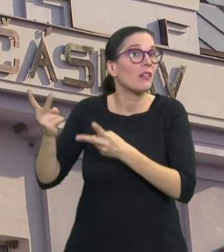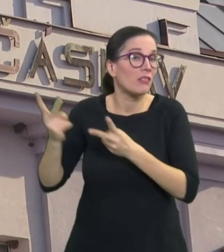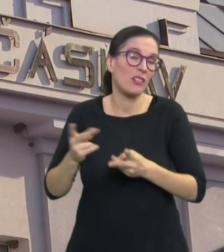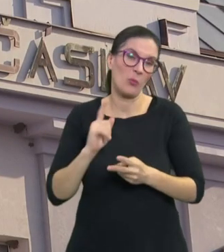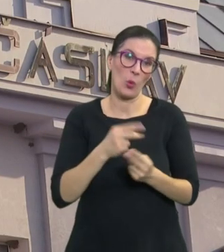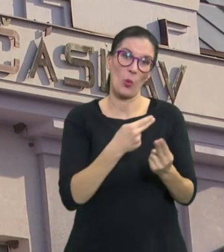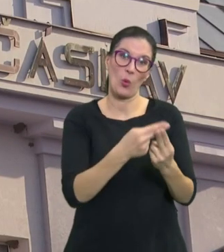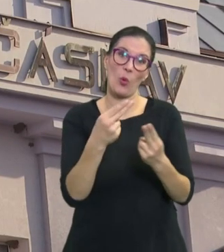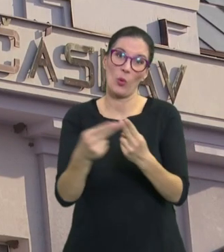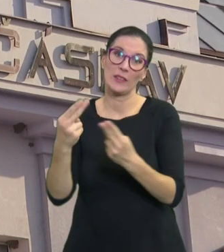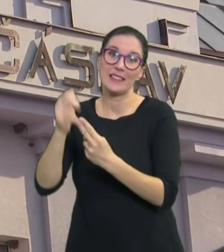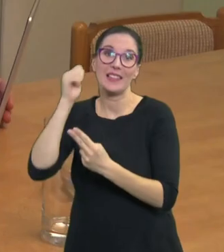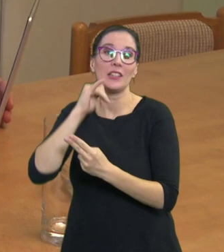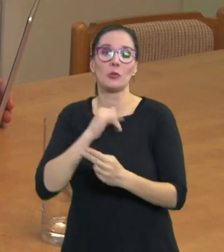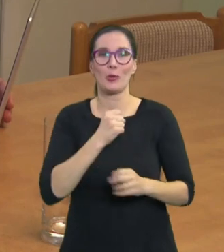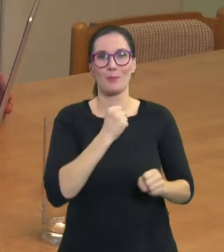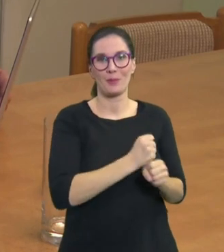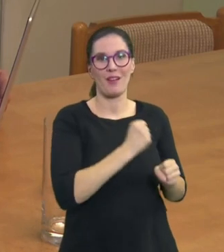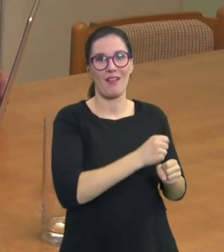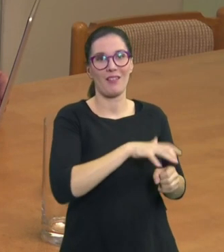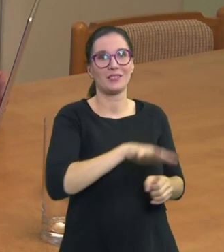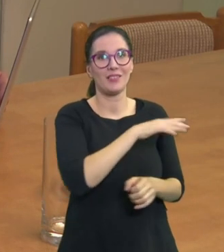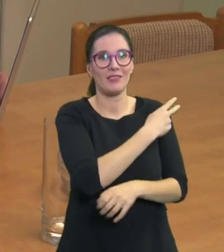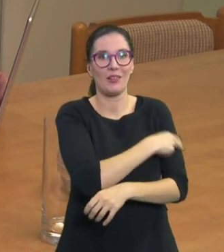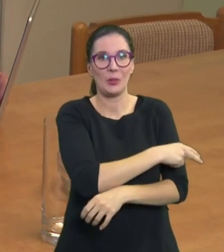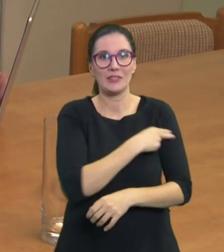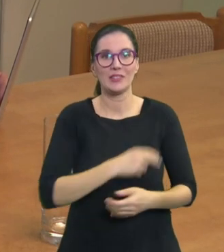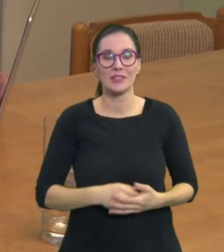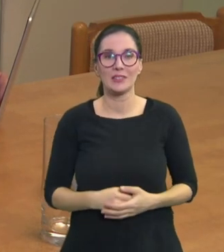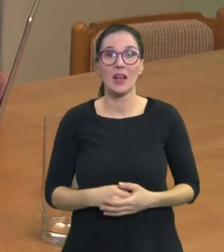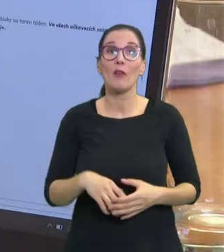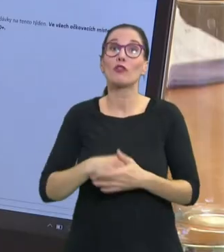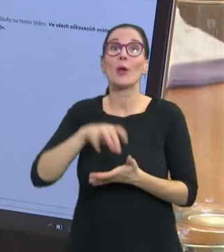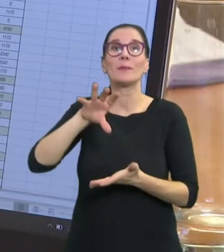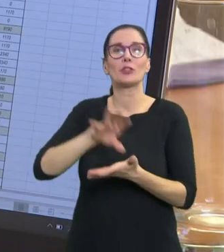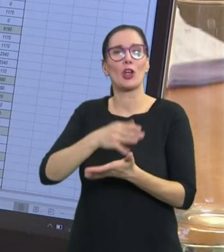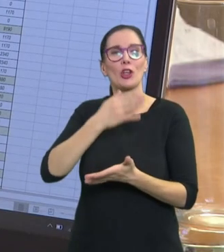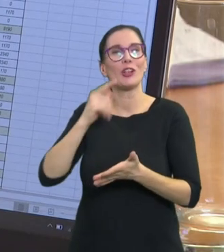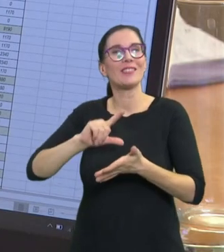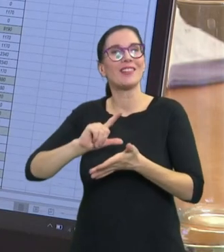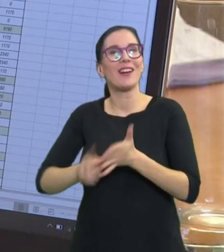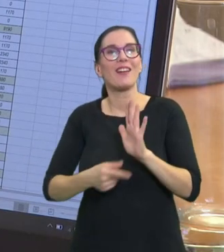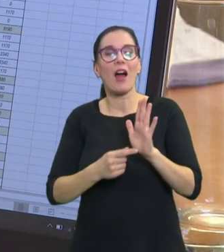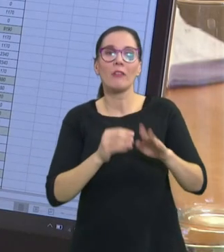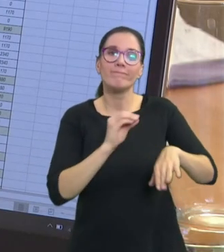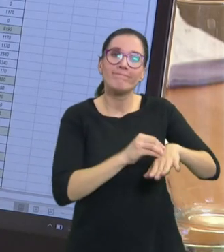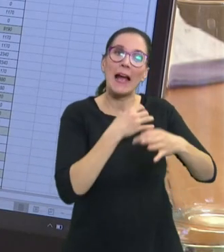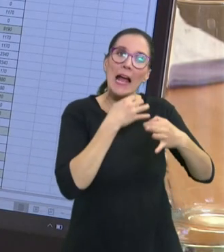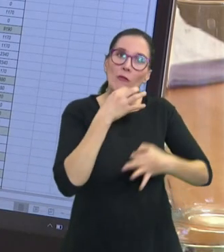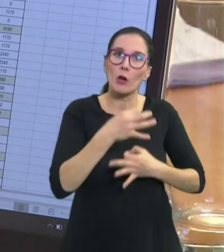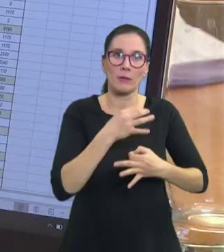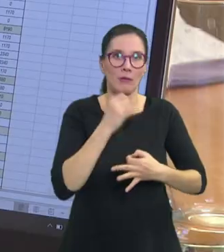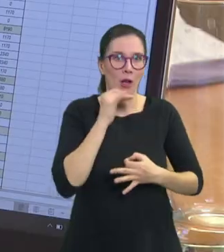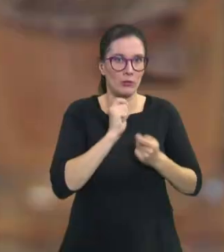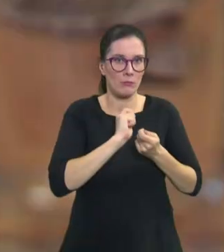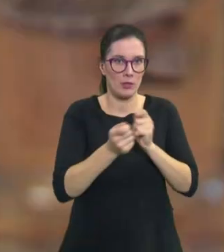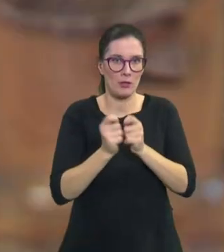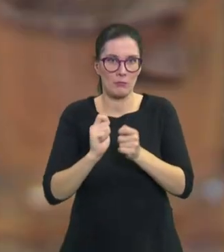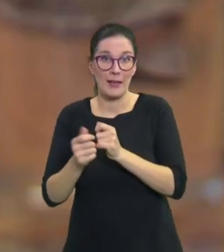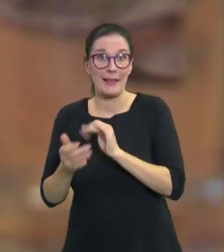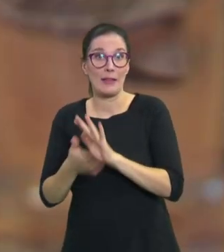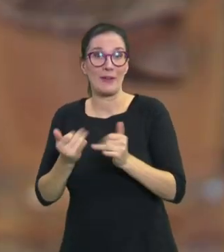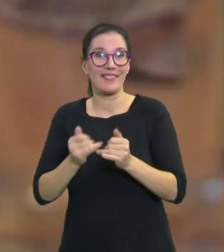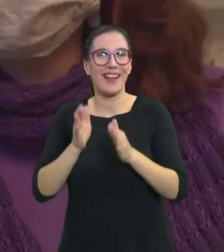pracovníci místní nemocnice. Instrukce od středočeského kraje se mění několikrát denně. Dnes ráno přišla ředitele